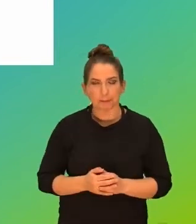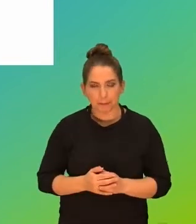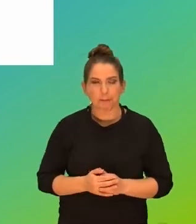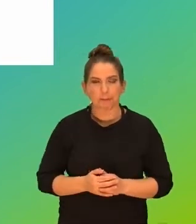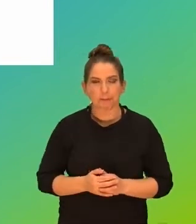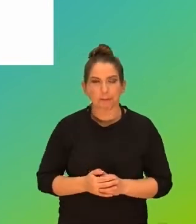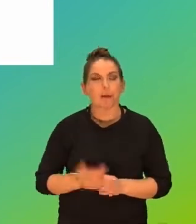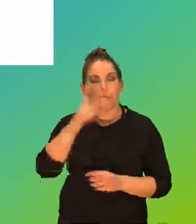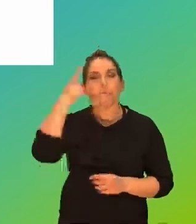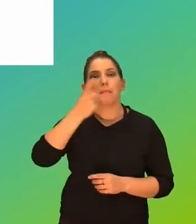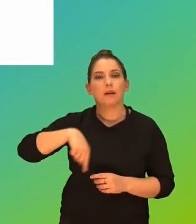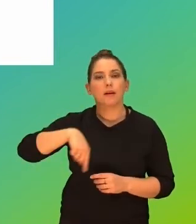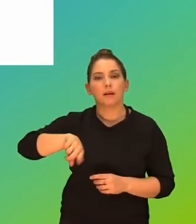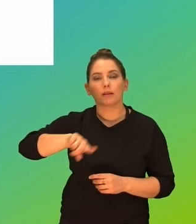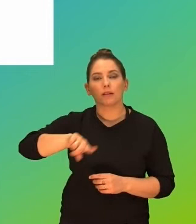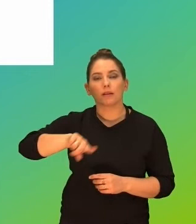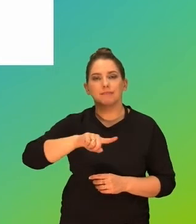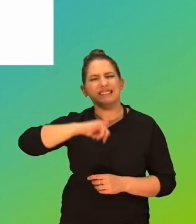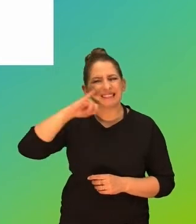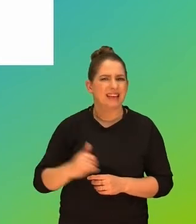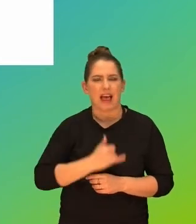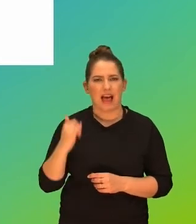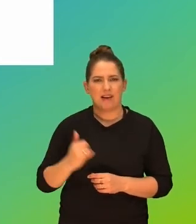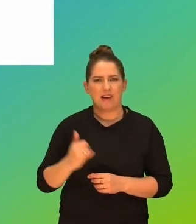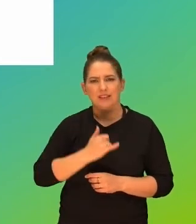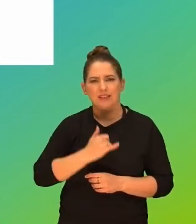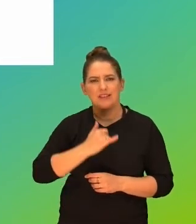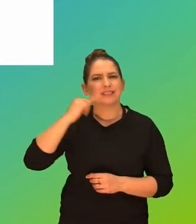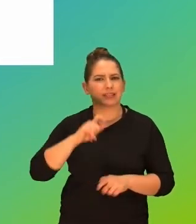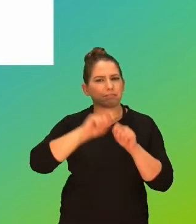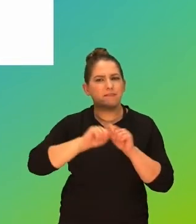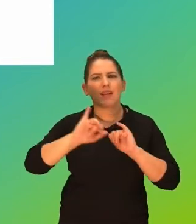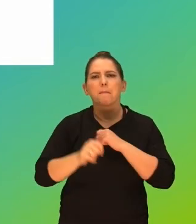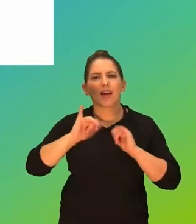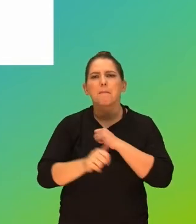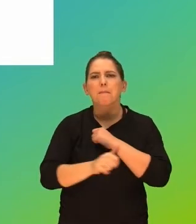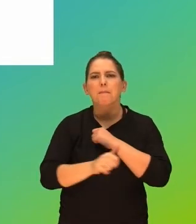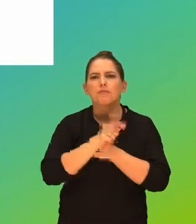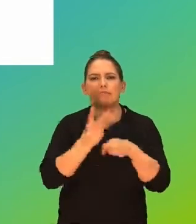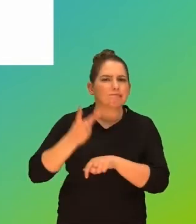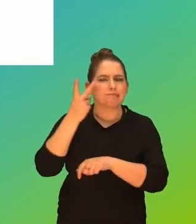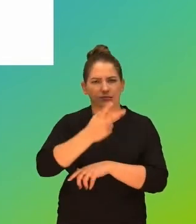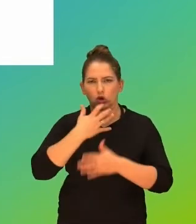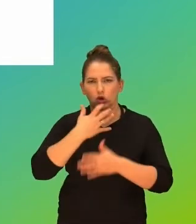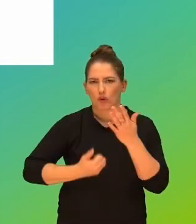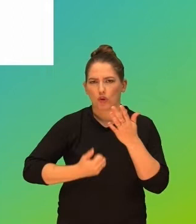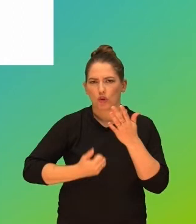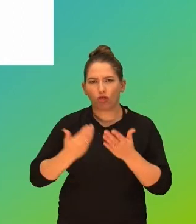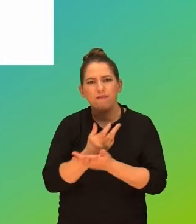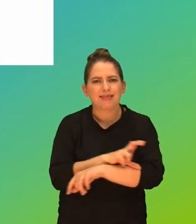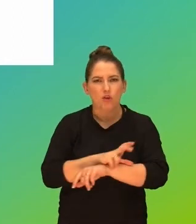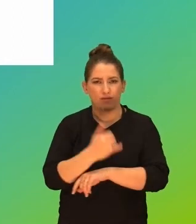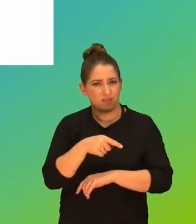Więc pamiętajmy o tym, aby zawsze, zawsze sprawdzić, jaka jest przyczyna nadmiernego używania nowych